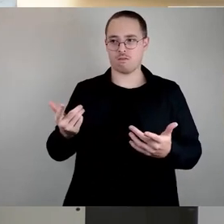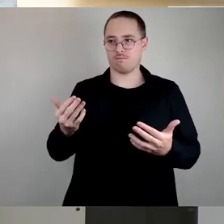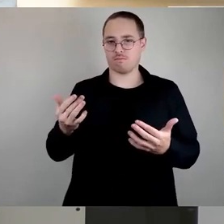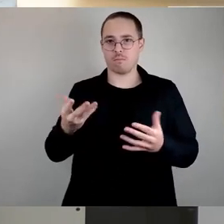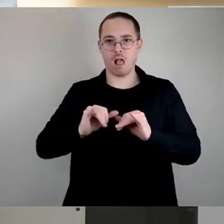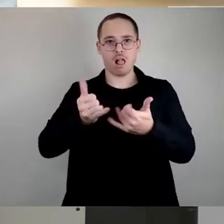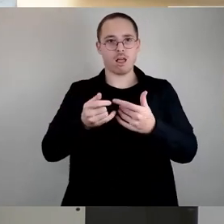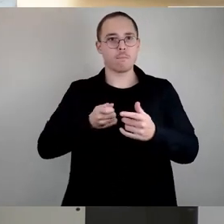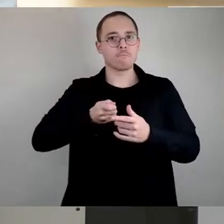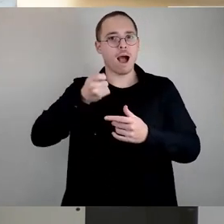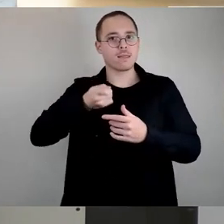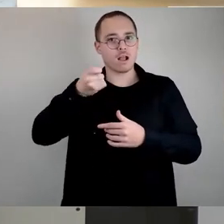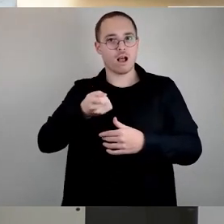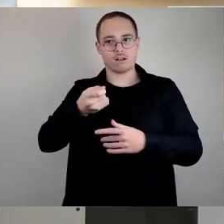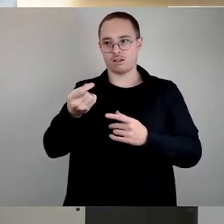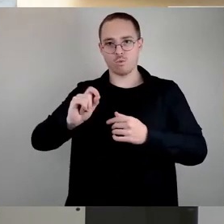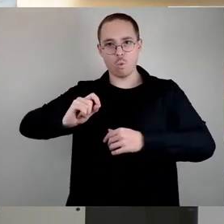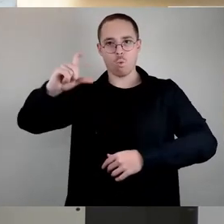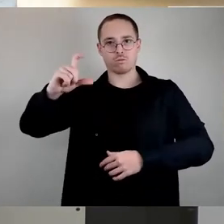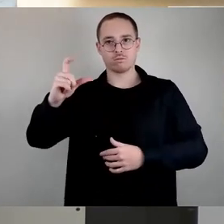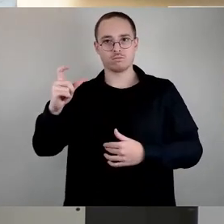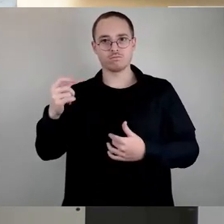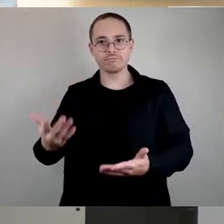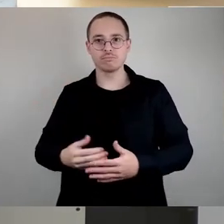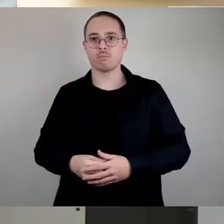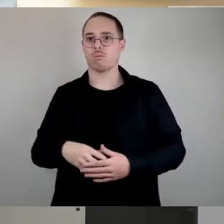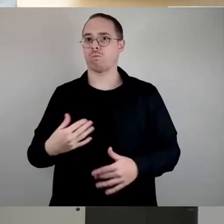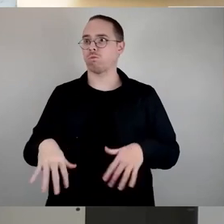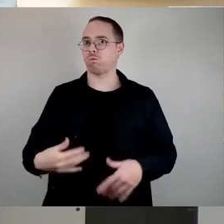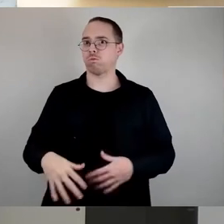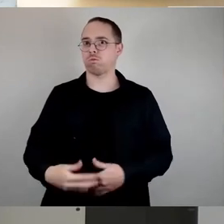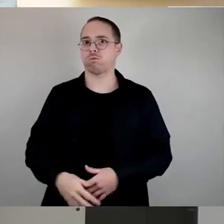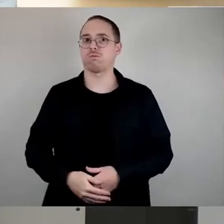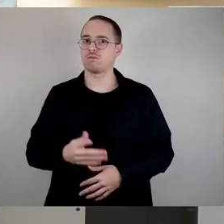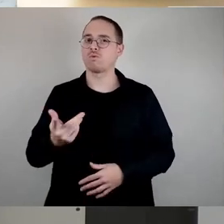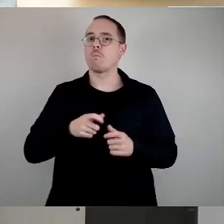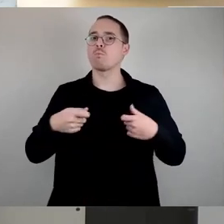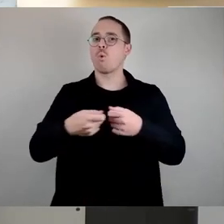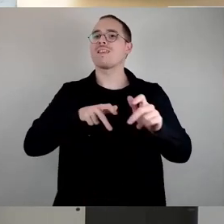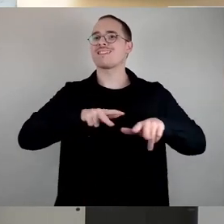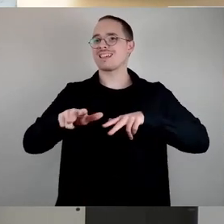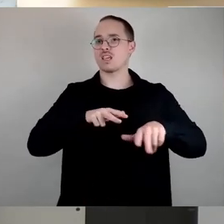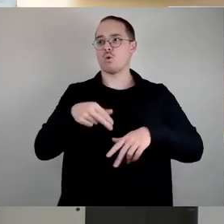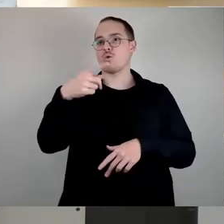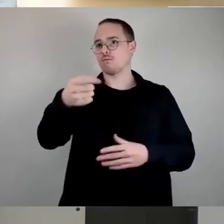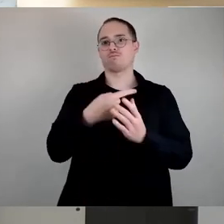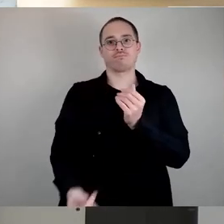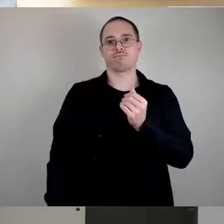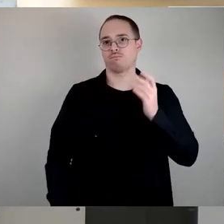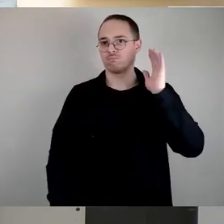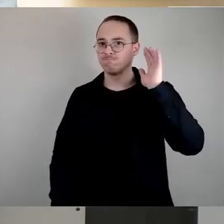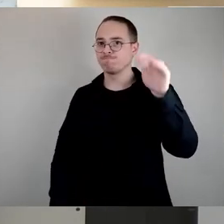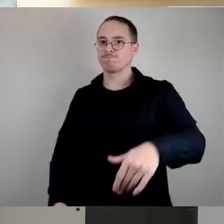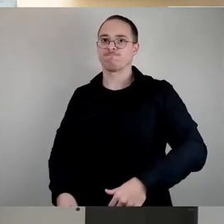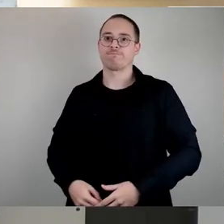Wirtschaftspolitik der SPD-geführten Bundesregierung. Da kann Frau Frohwieser gerne in der Begründung ihres Änderungsantrags